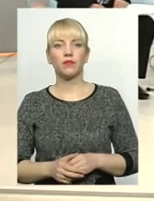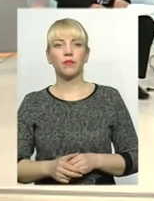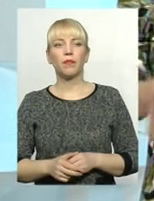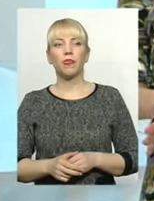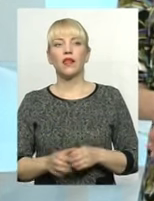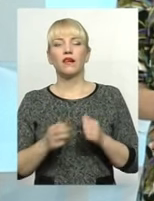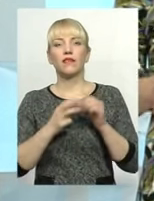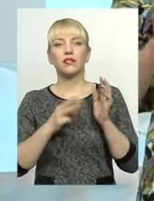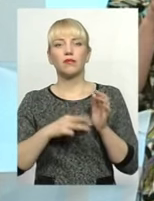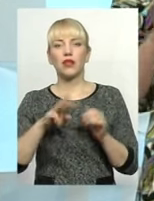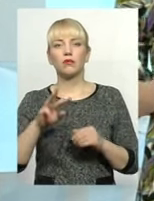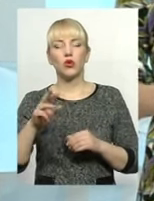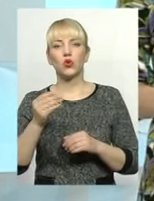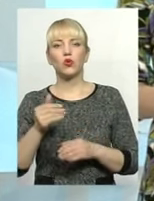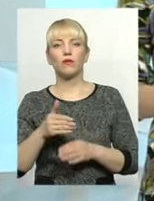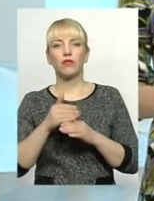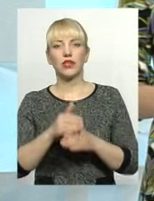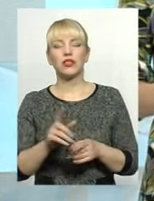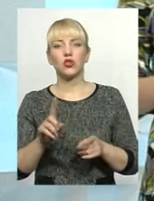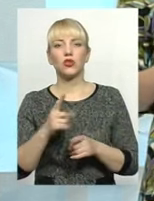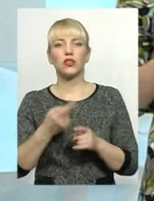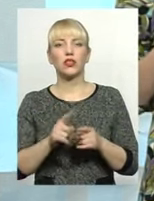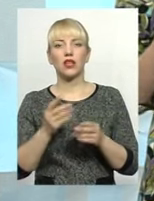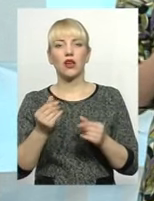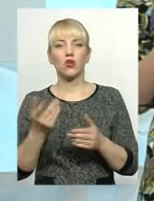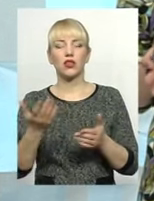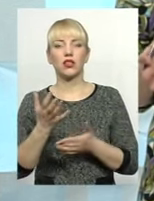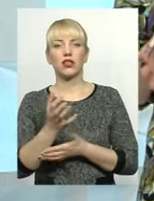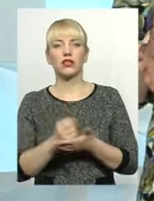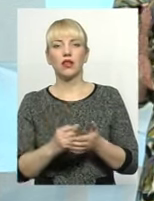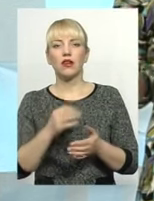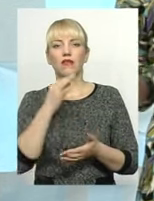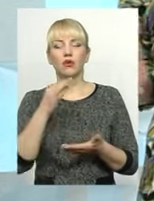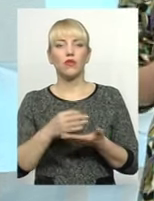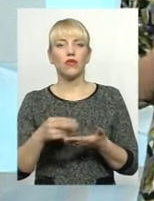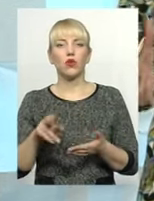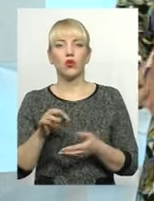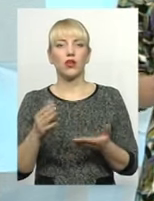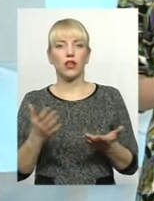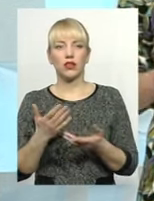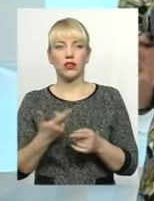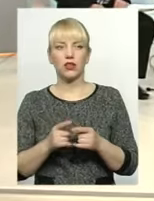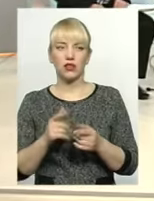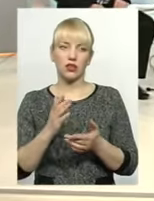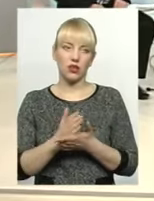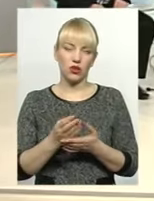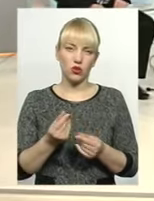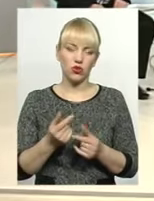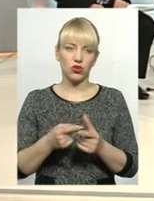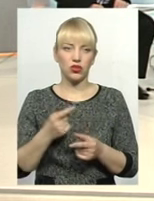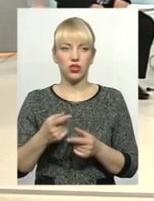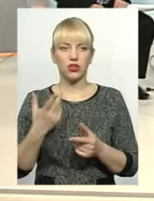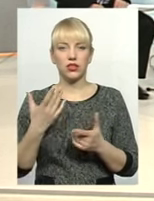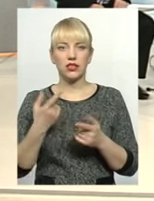Що це за гроші, з яких резервів і відповідно до яких є вони ці гроші? Чи це ще лише